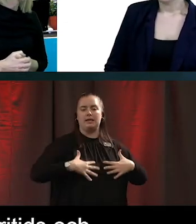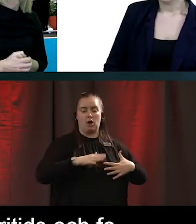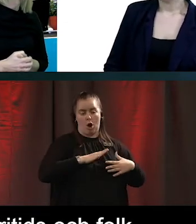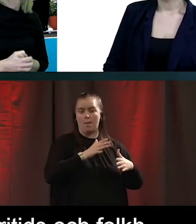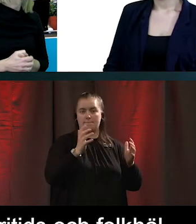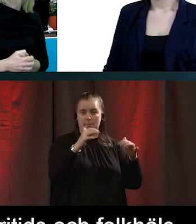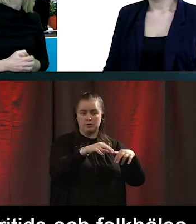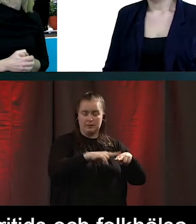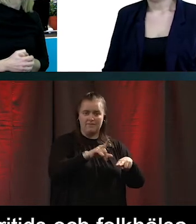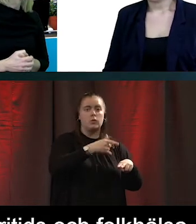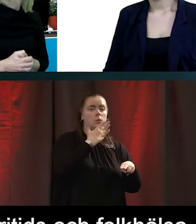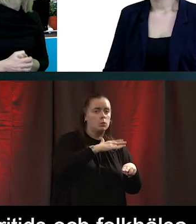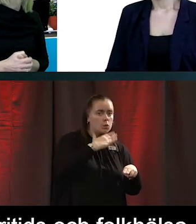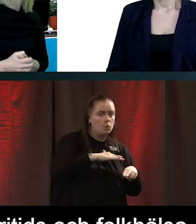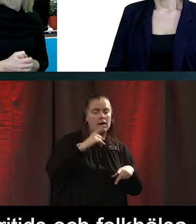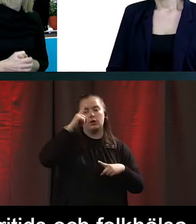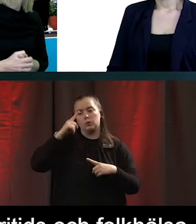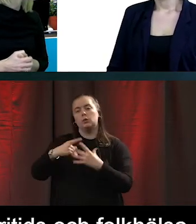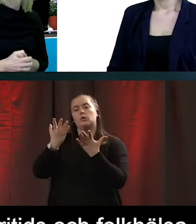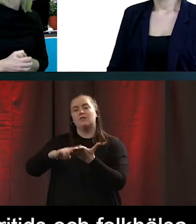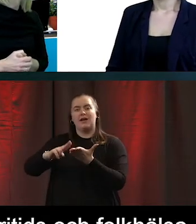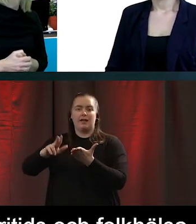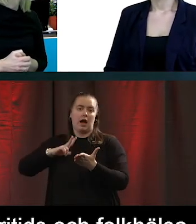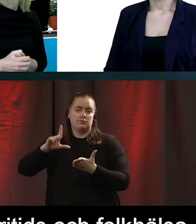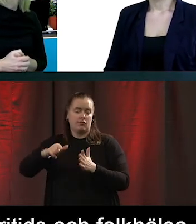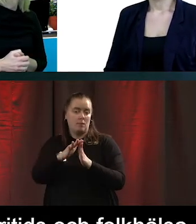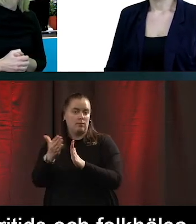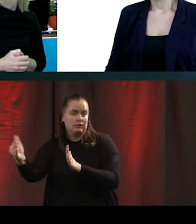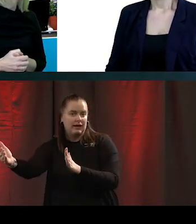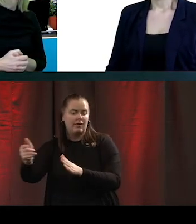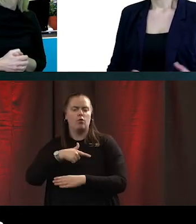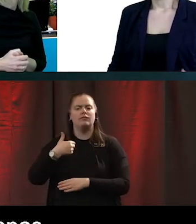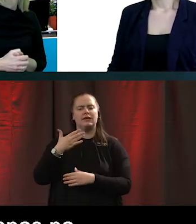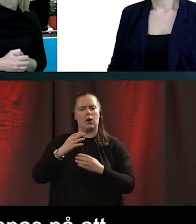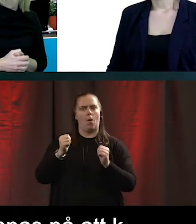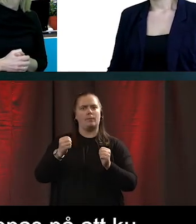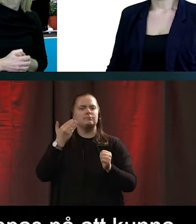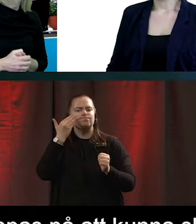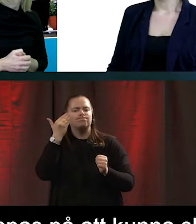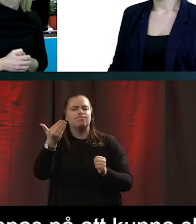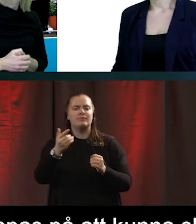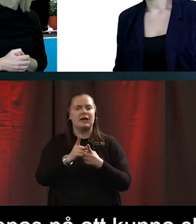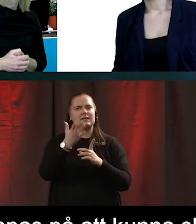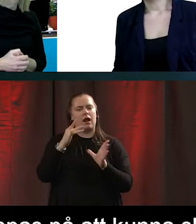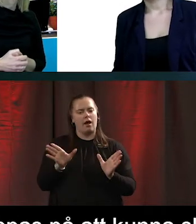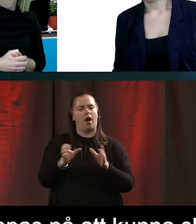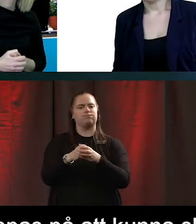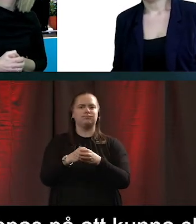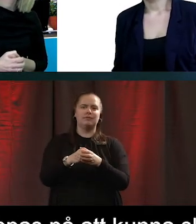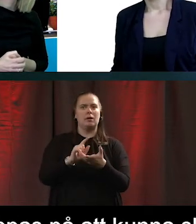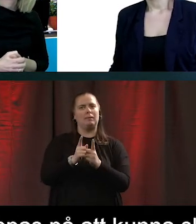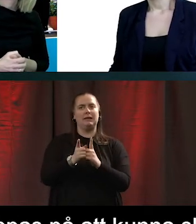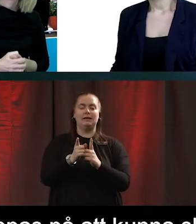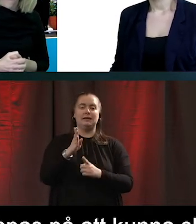kulturförvaltningen som har alla våra bibliotek. Och vi hoppas ju på att i framtiden kunna slås ihop och kanske till och med bli någon Digidel-kommun